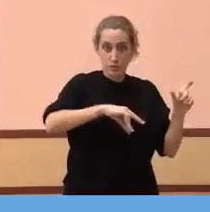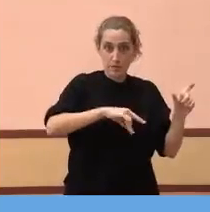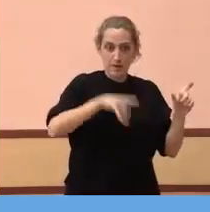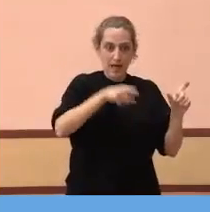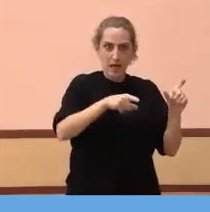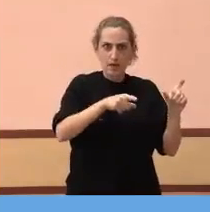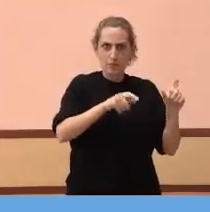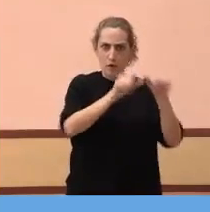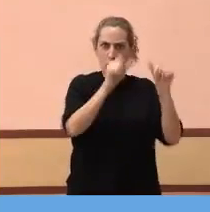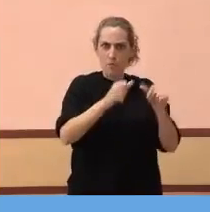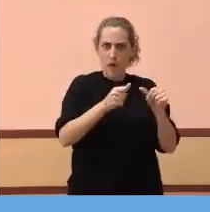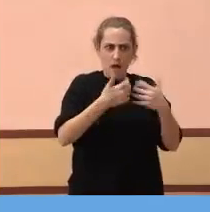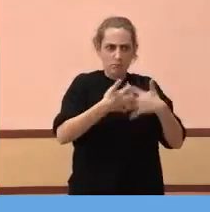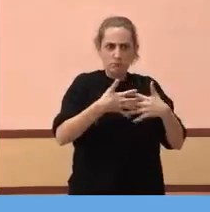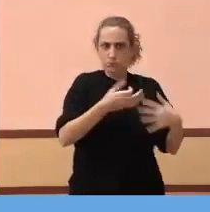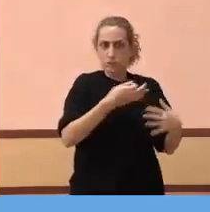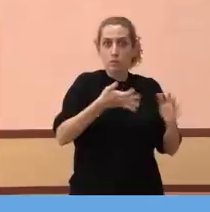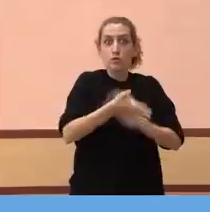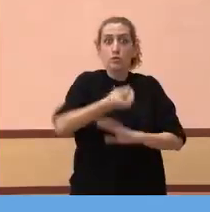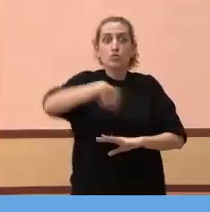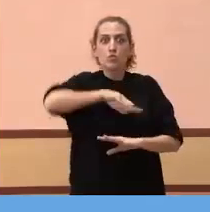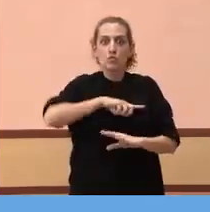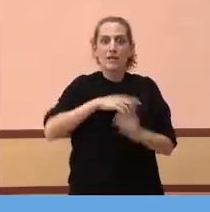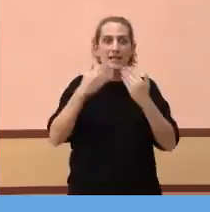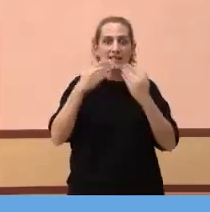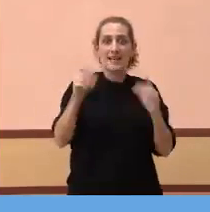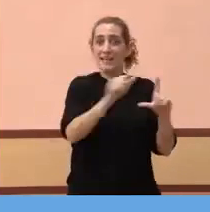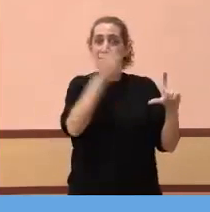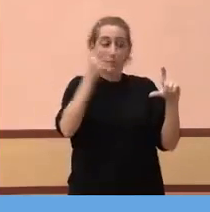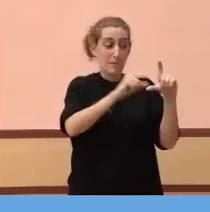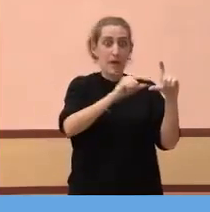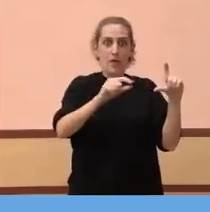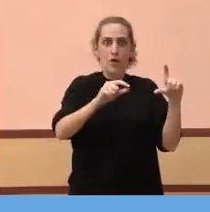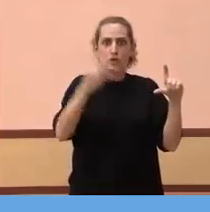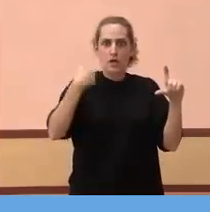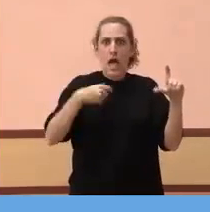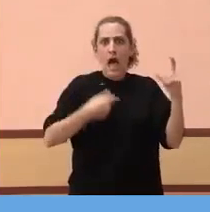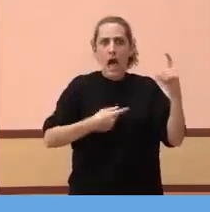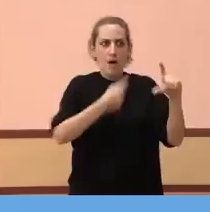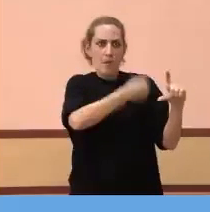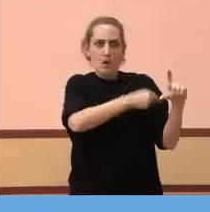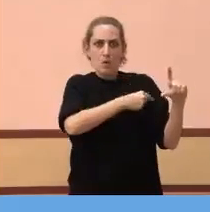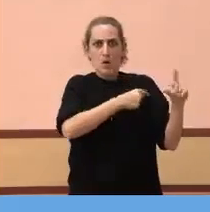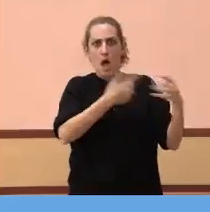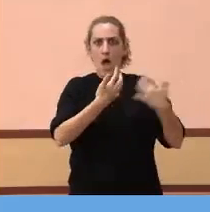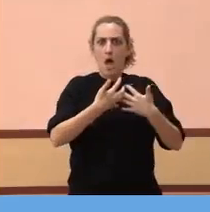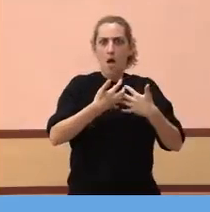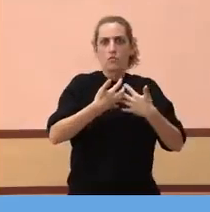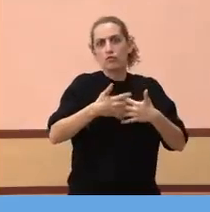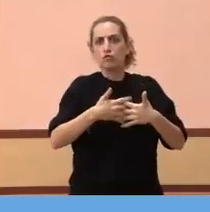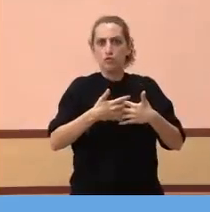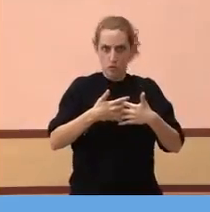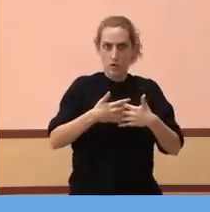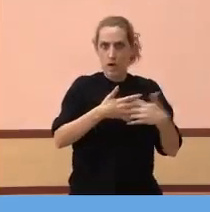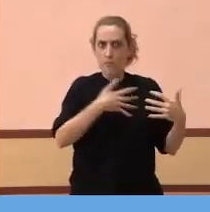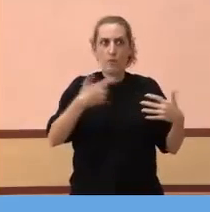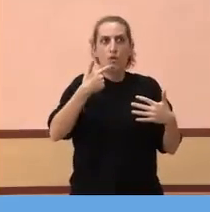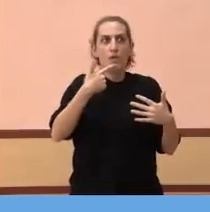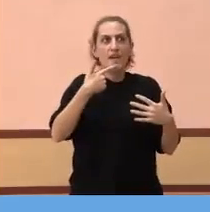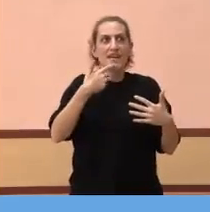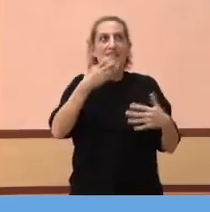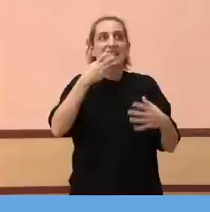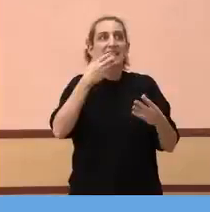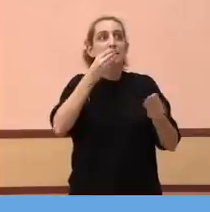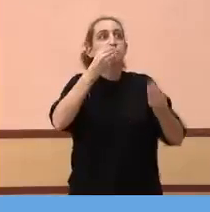perquè podem assolir amb una sola dosi unes efectivitats, doncs, per exemple, per reduir malaltia greu del